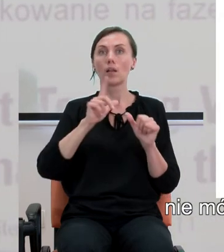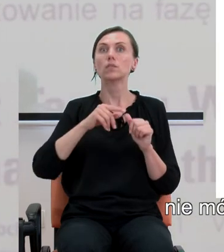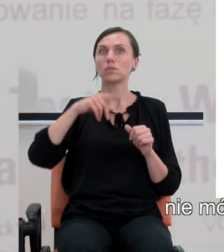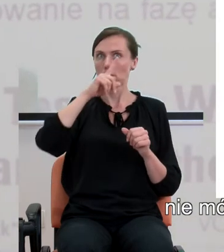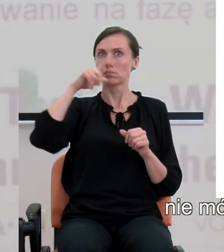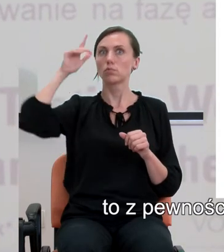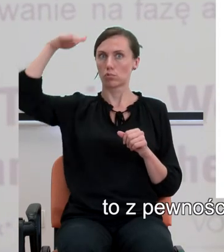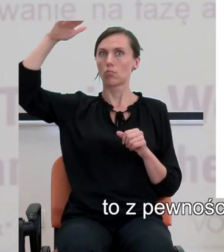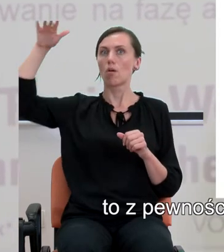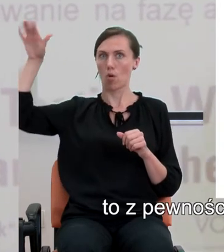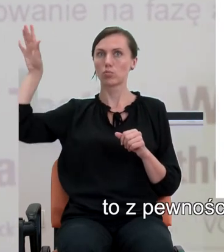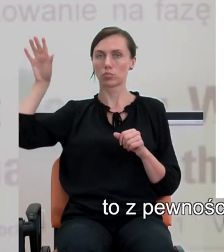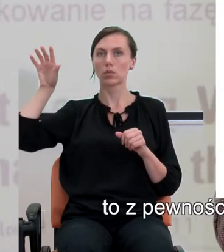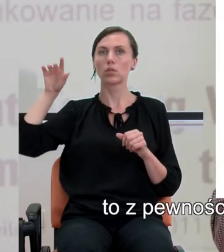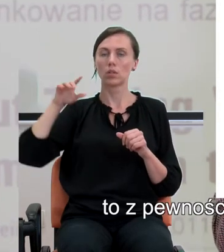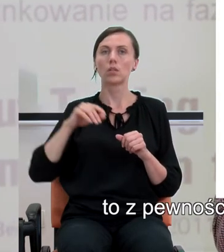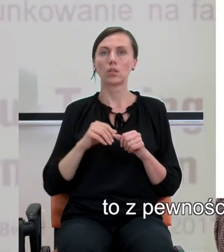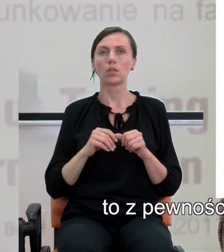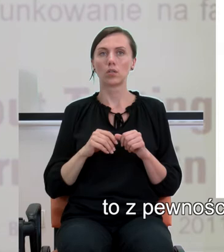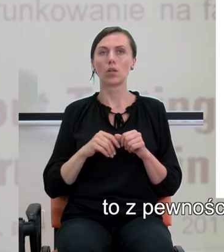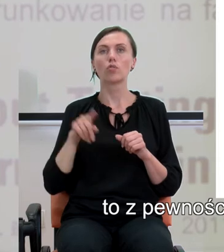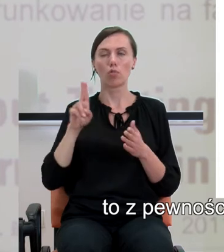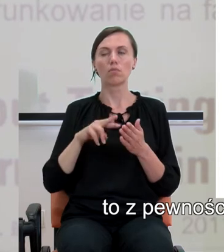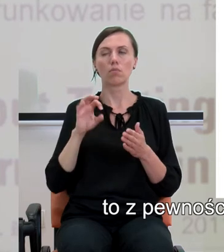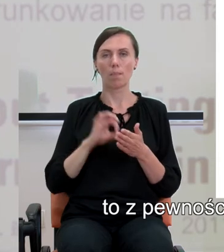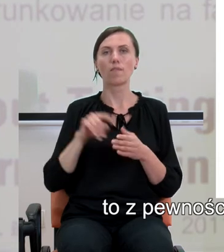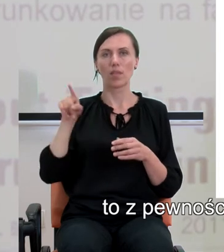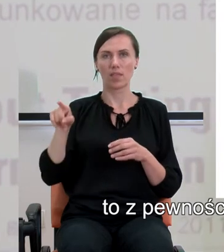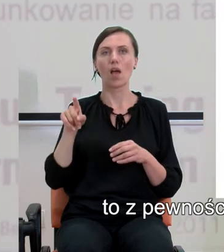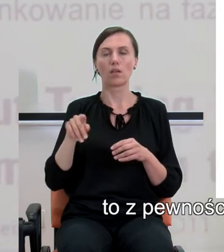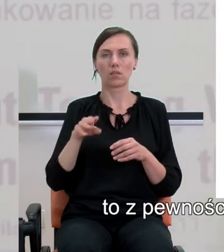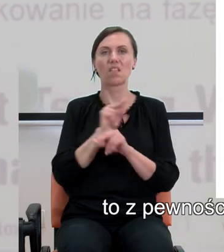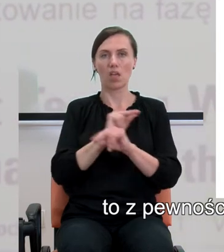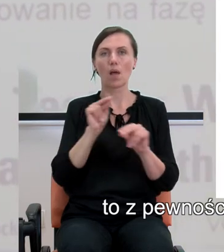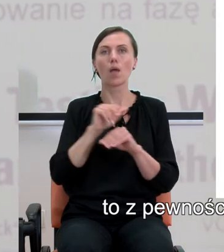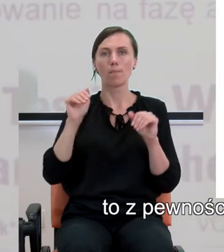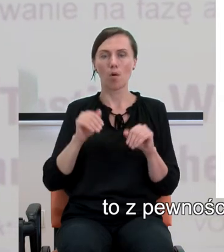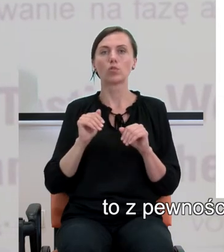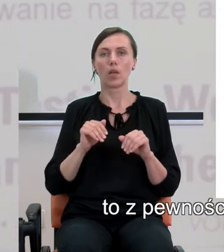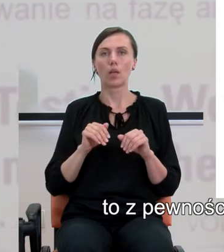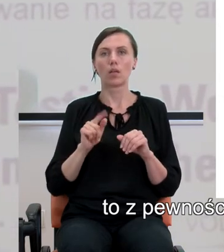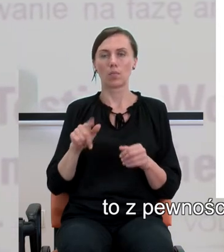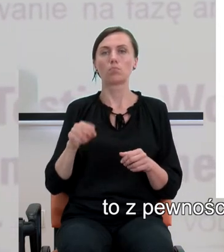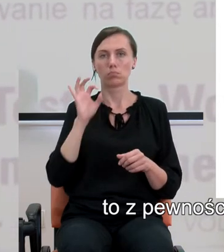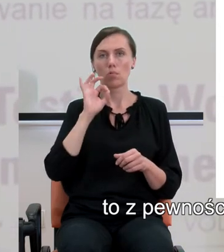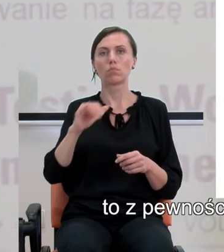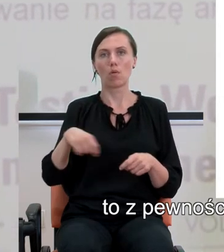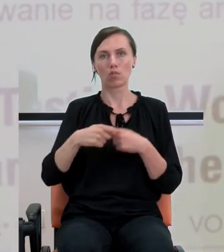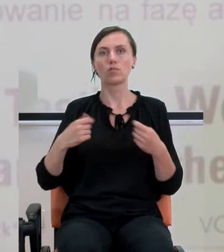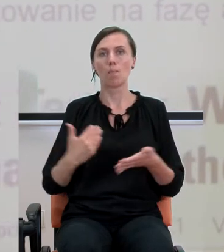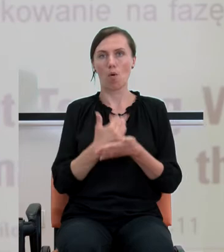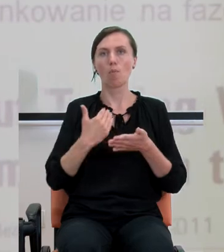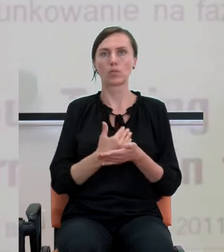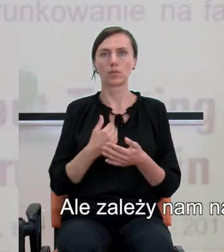osobach dorosłych, no to z pewnością ten typ, czy ta droga może być tutaj skuteczny.